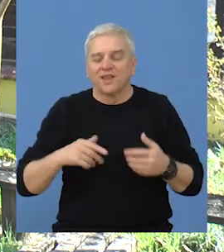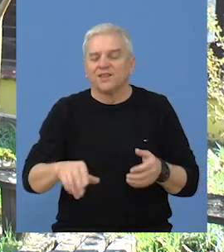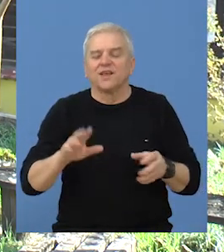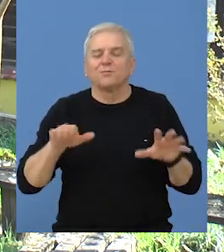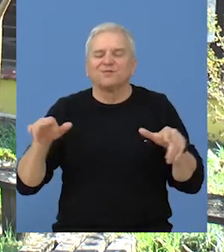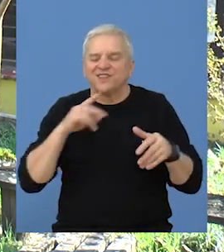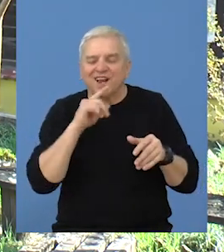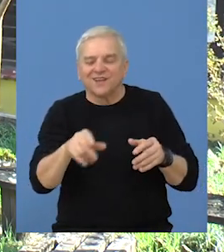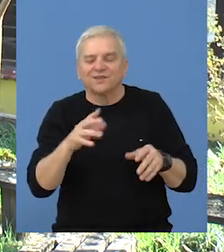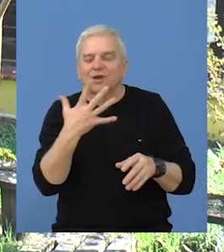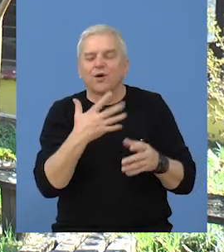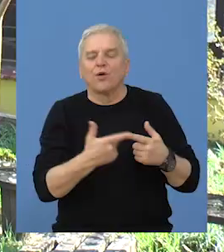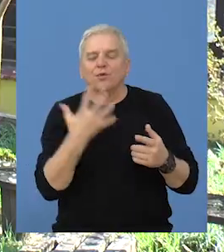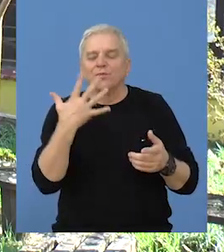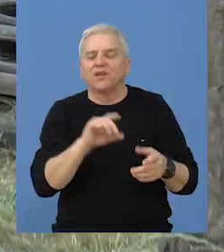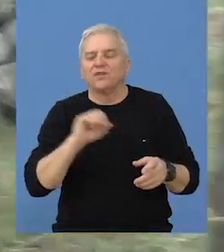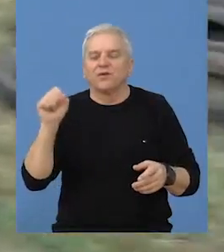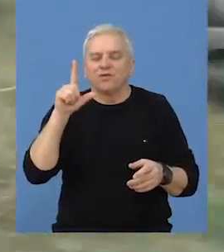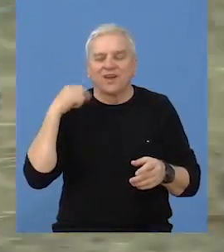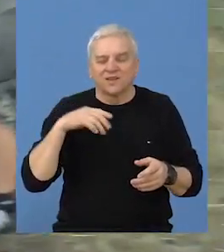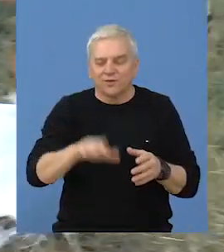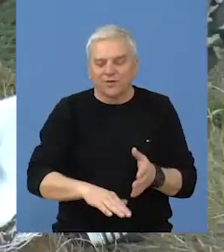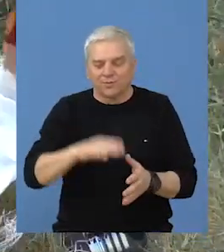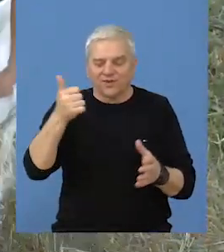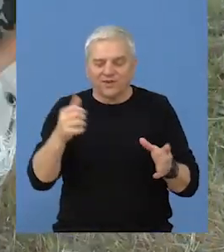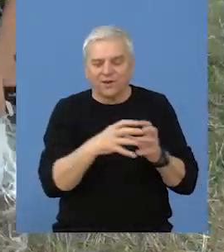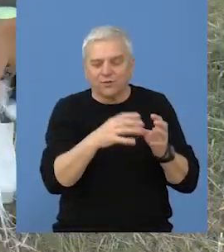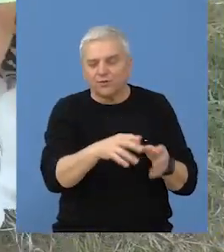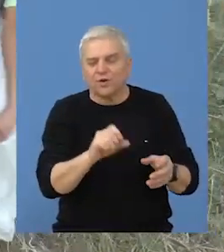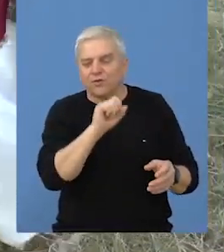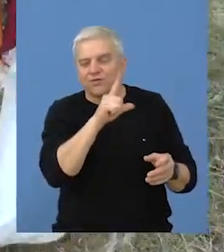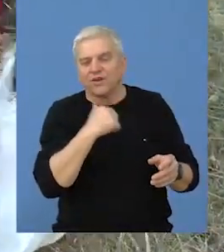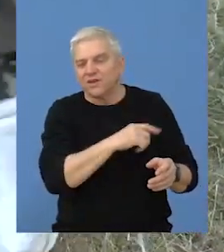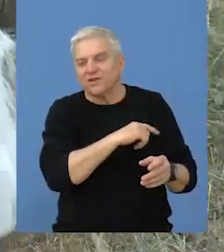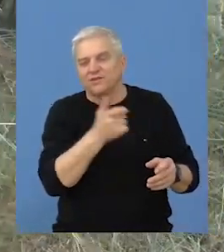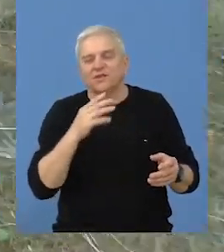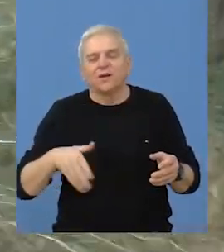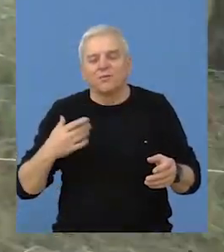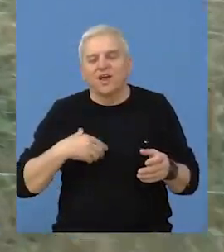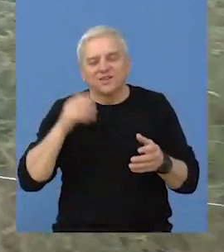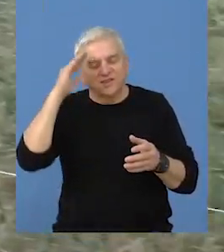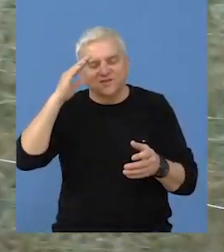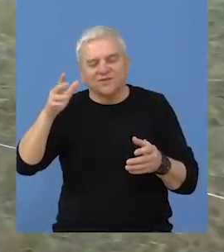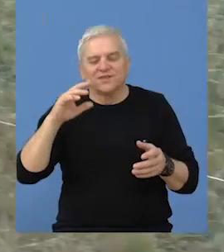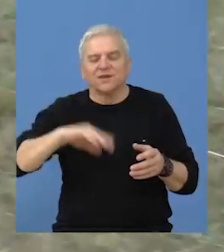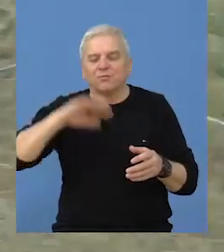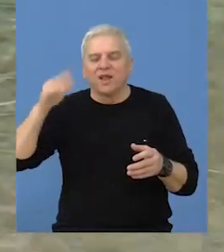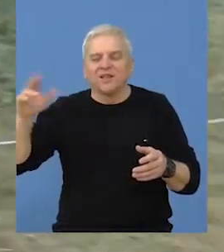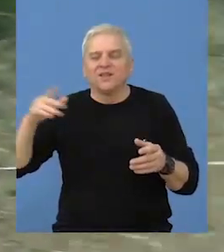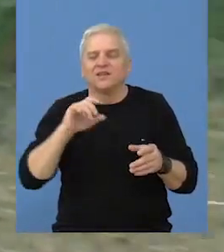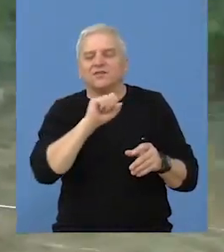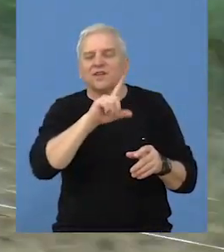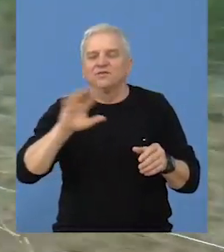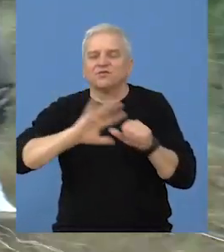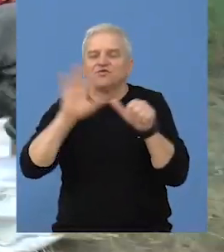poletarce i pčelice. Znači od pet godina do 12 godina pa onda ovaj mlađi izvidjači planinke od